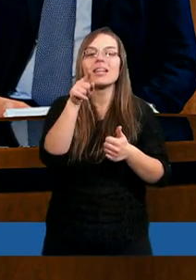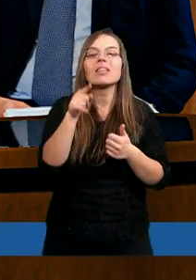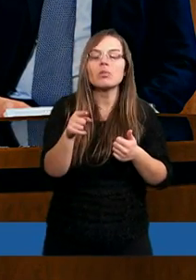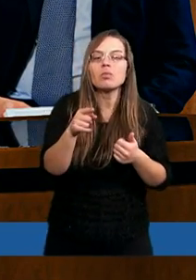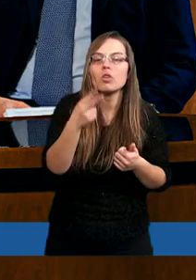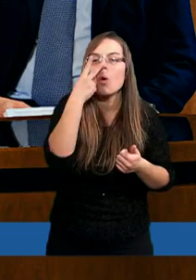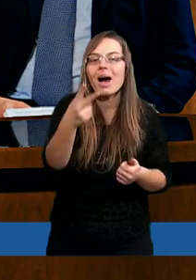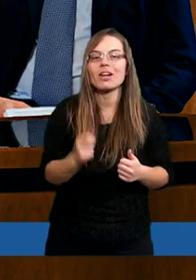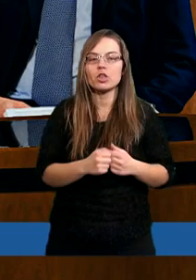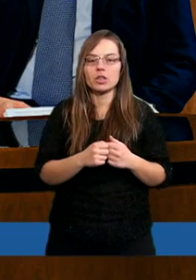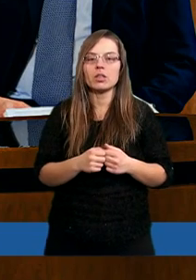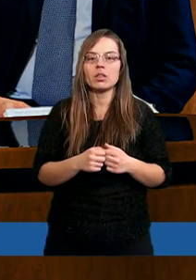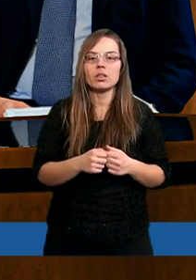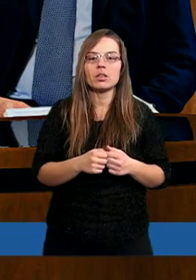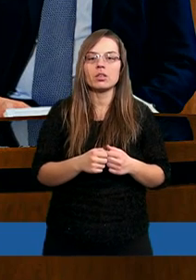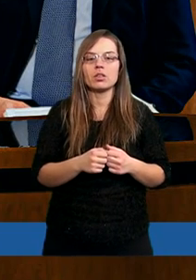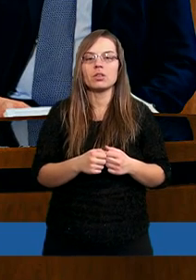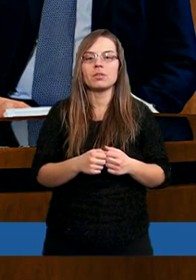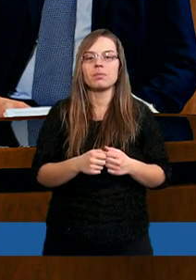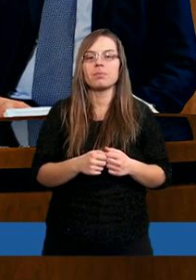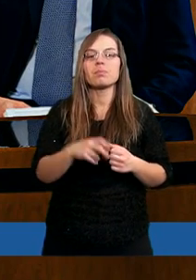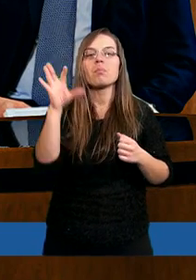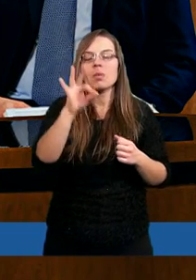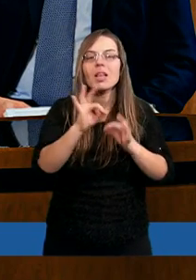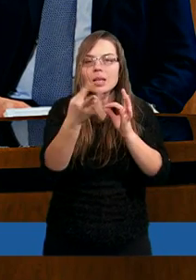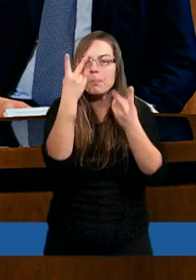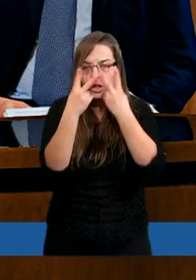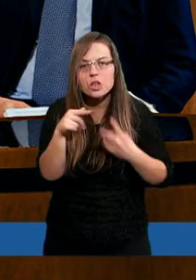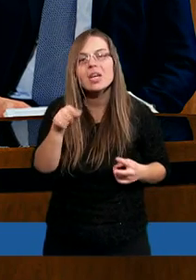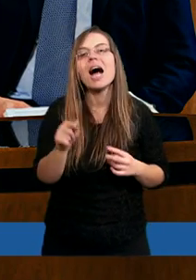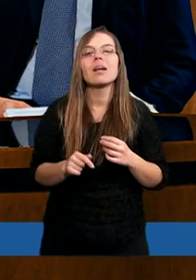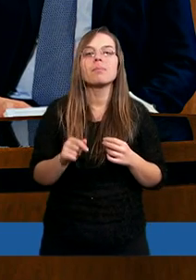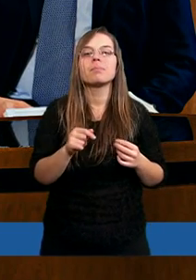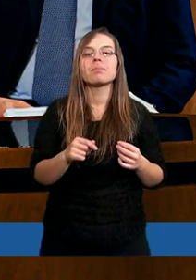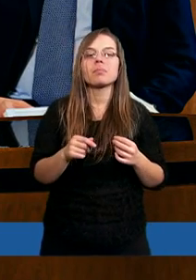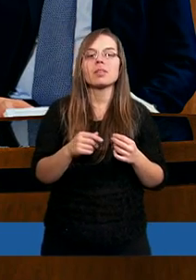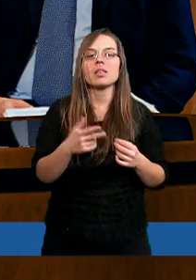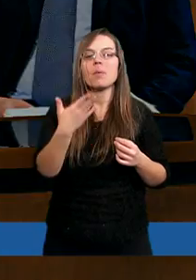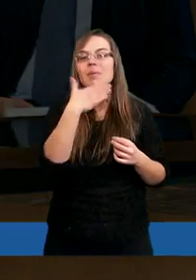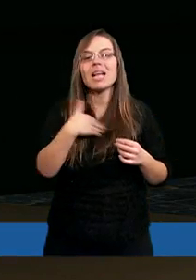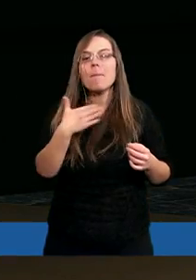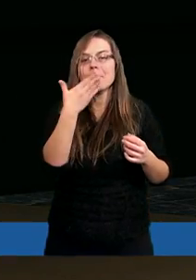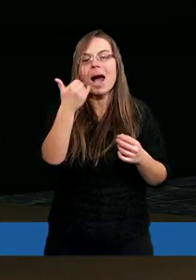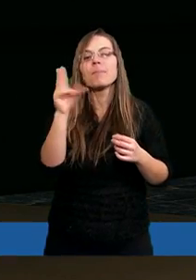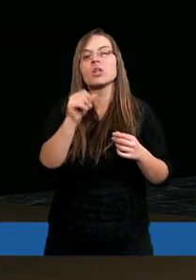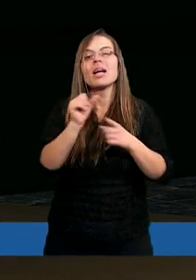zobaczyć. Bo tak jak przeczytaliśmy, mniemali, że jest zraniony przez